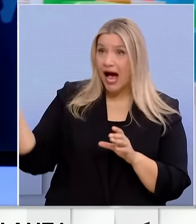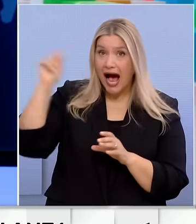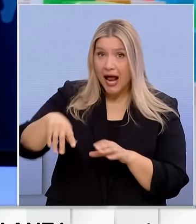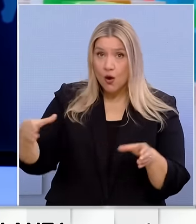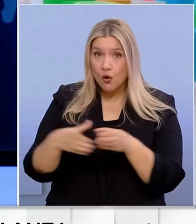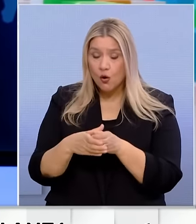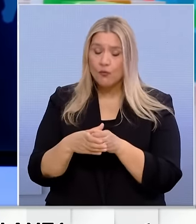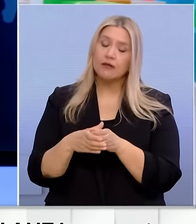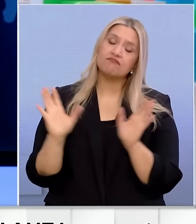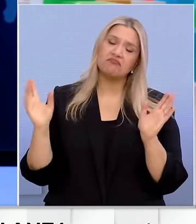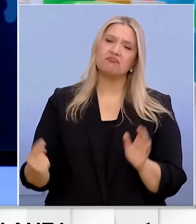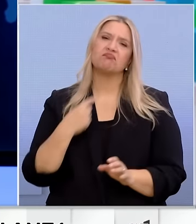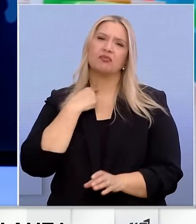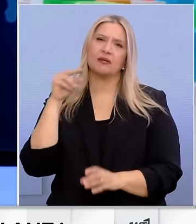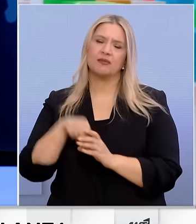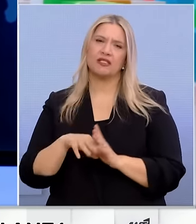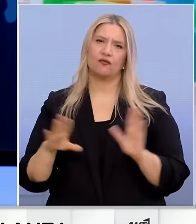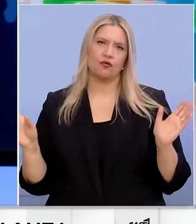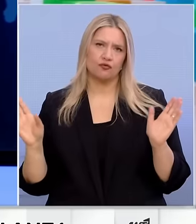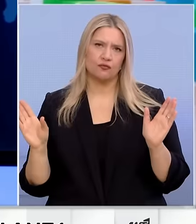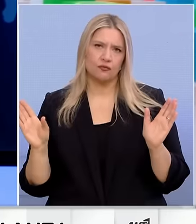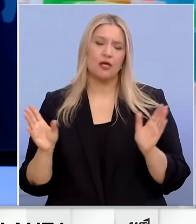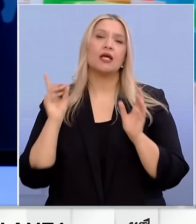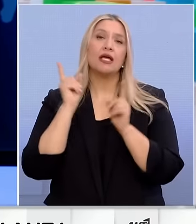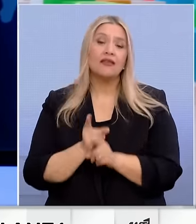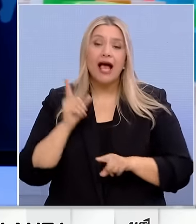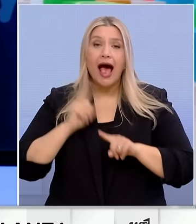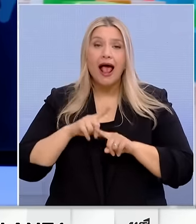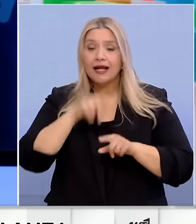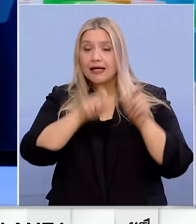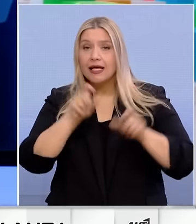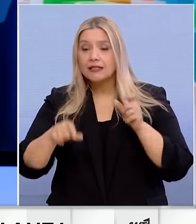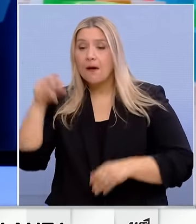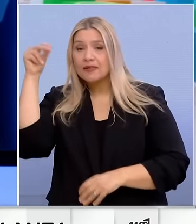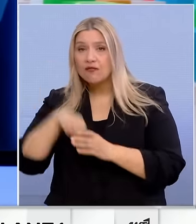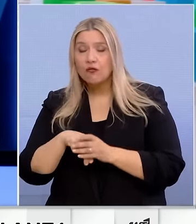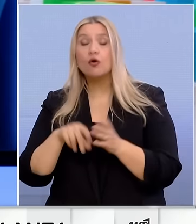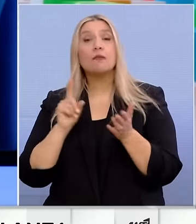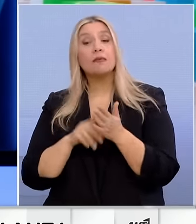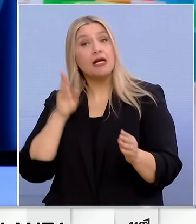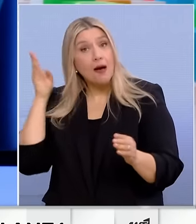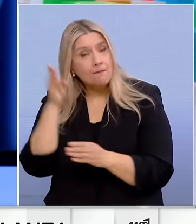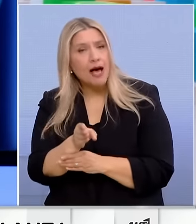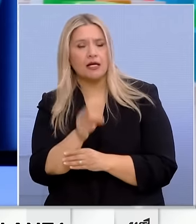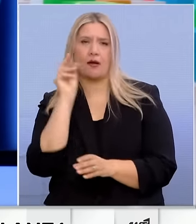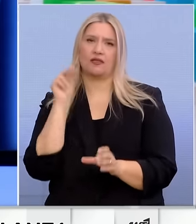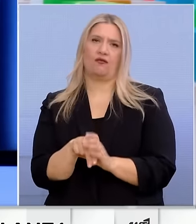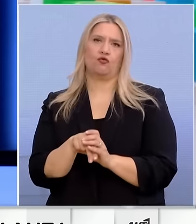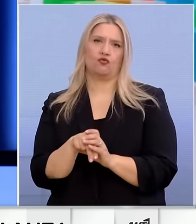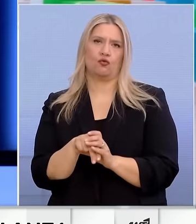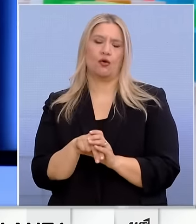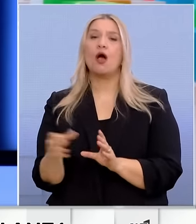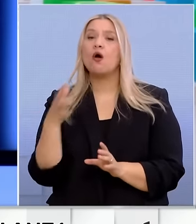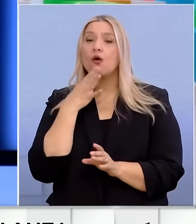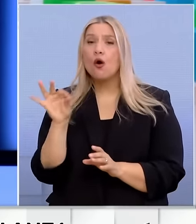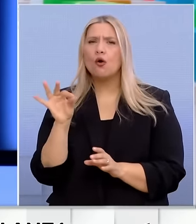κόμματα θα είναι χαμένοι ψήφες και κυρίως οι Έλληνες ψηφοφόροι πρέπει να πάνε να ψηφίσουν γιατί η